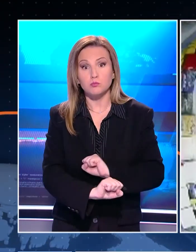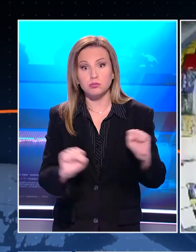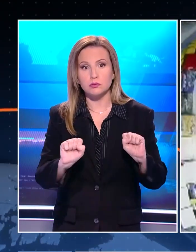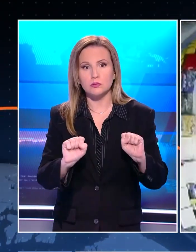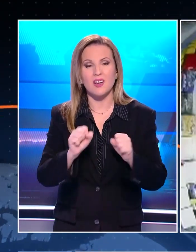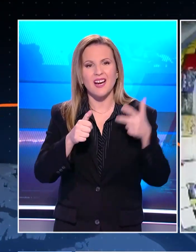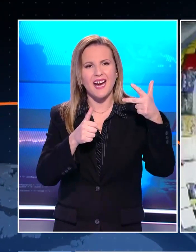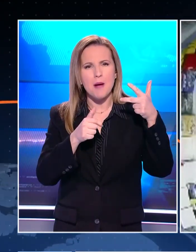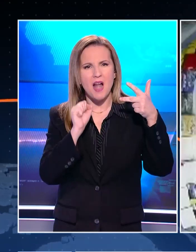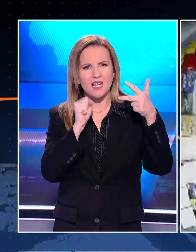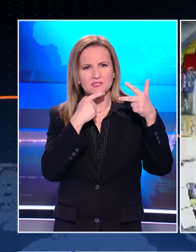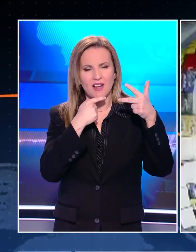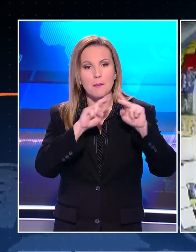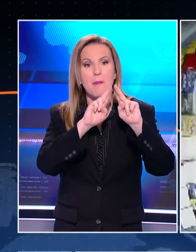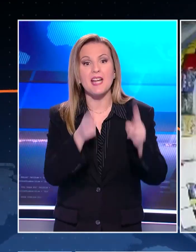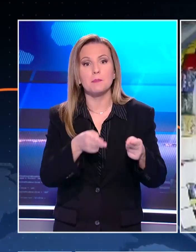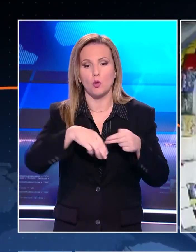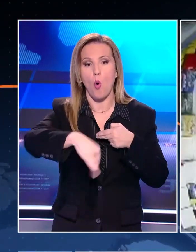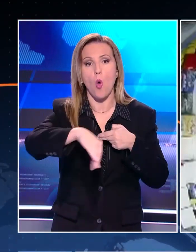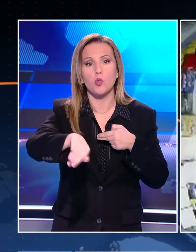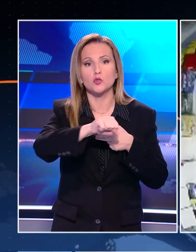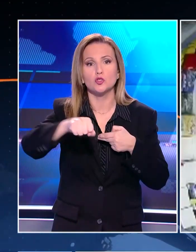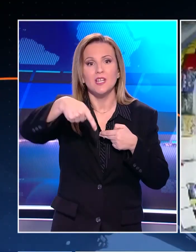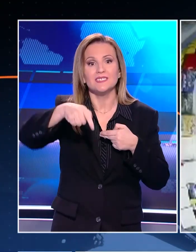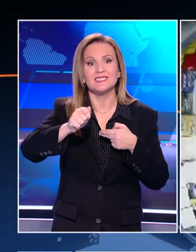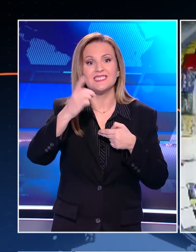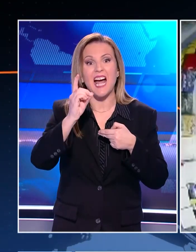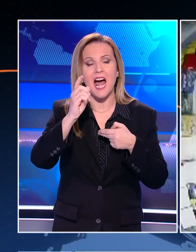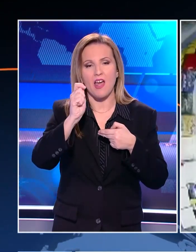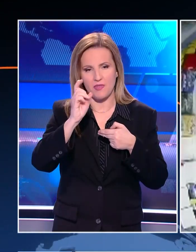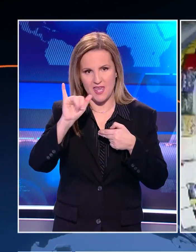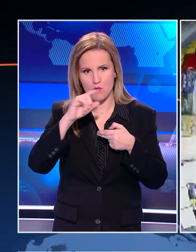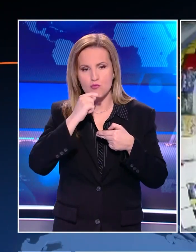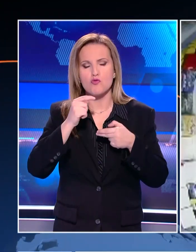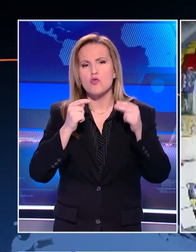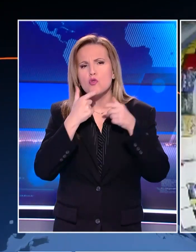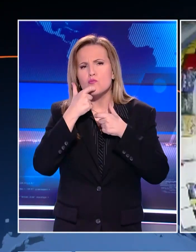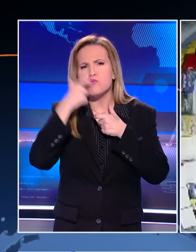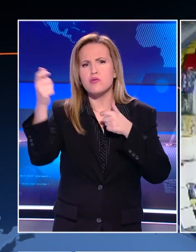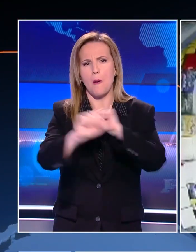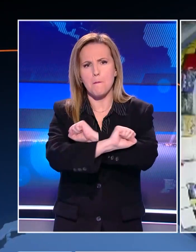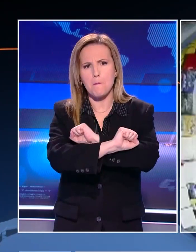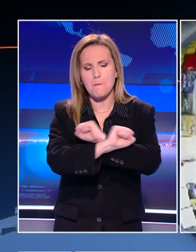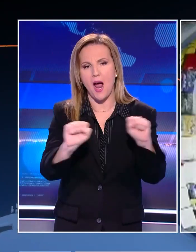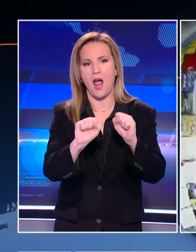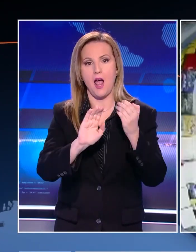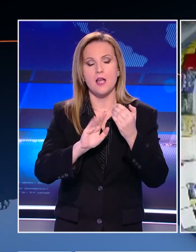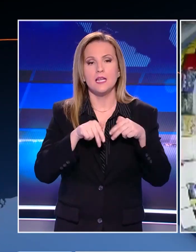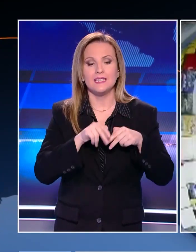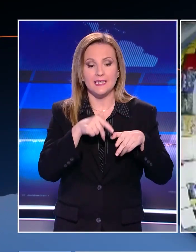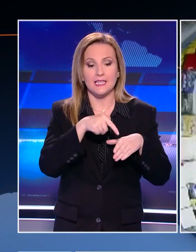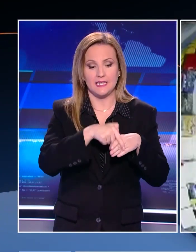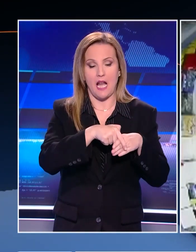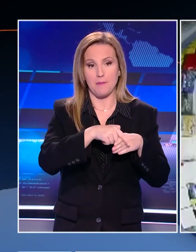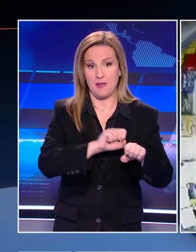Σε κάμερα ασφαλείας περιπτέρου στην Οδό Σταδίου αποτυπώνει το εκοφαντικό στο όριβος από την έκρηξη βόμβας απέναντι από το